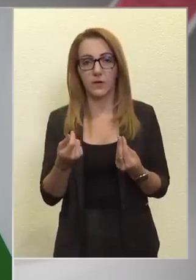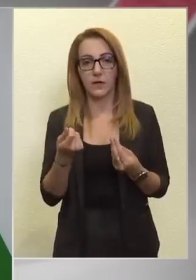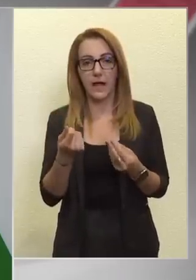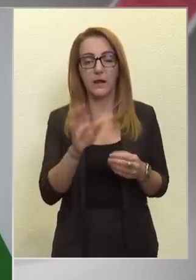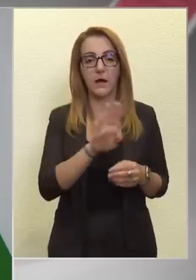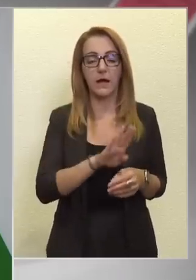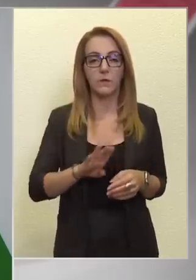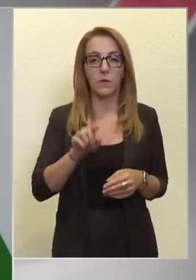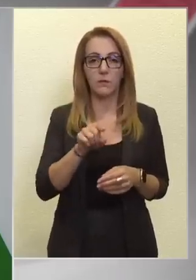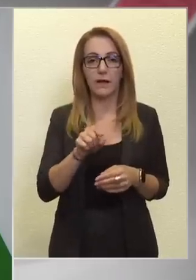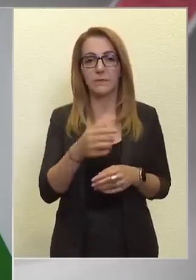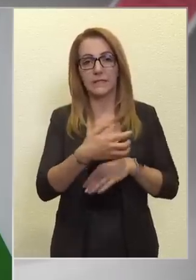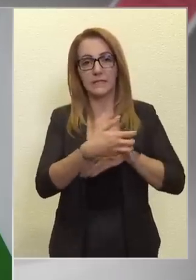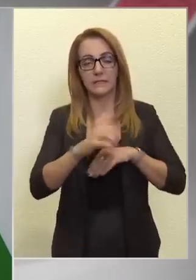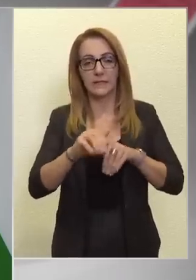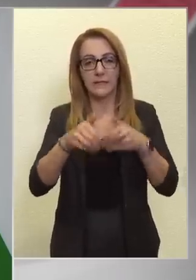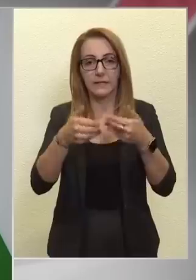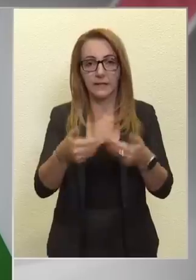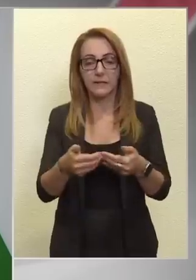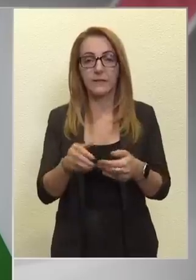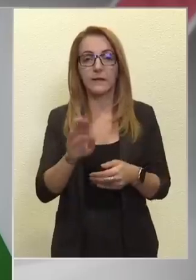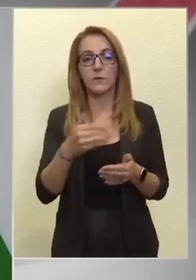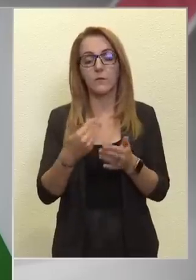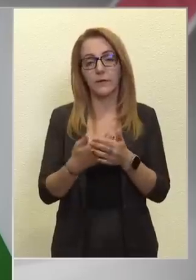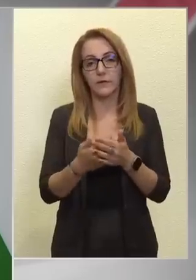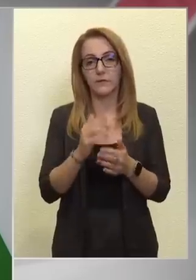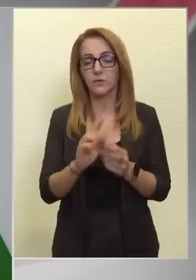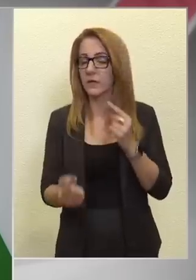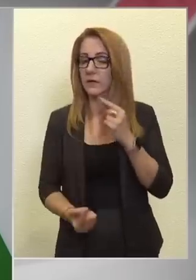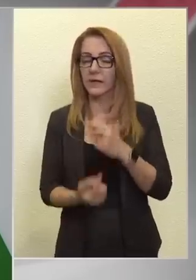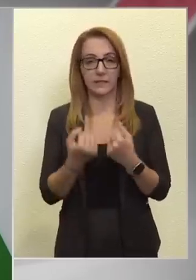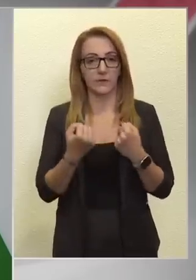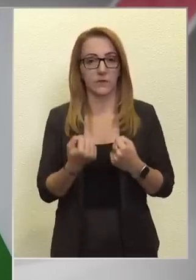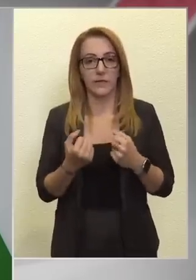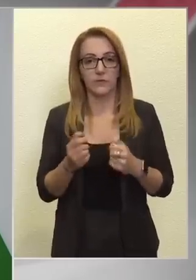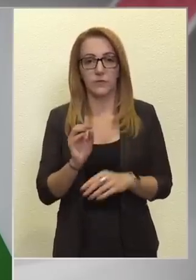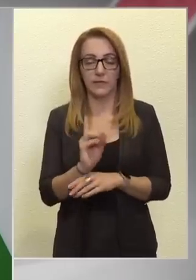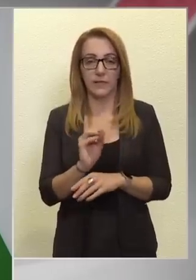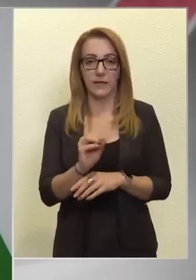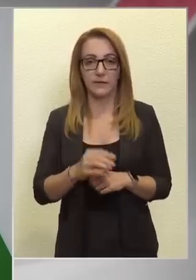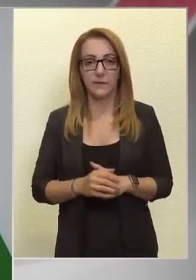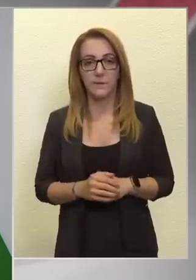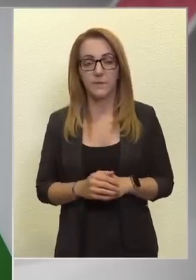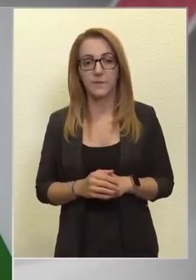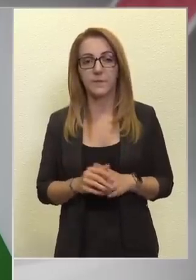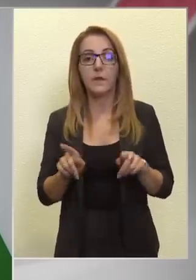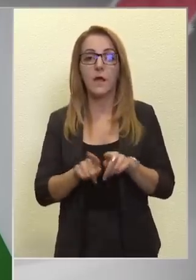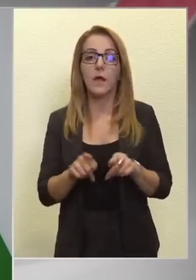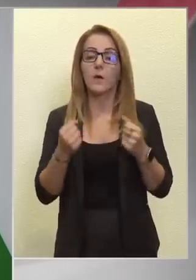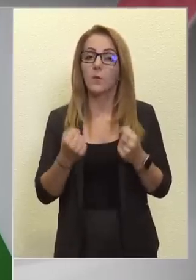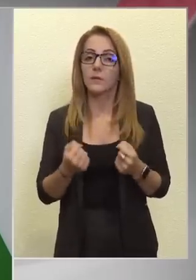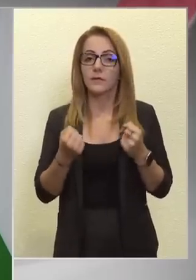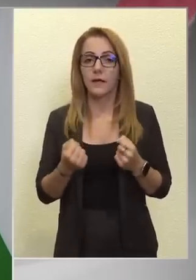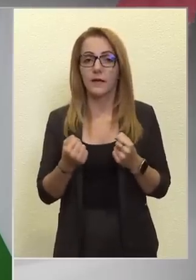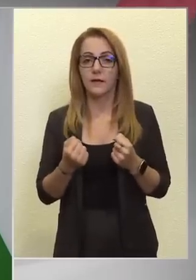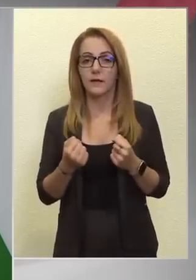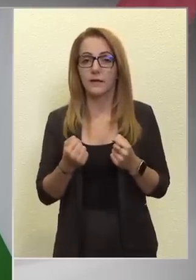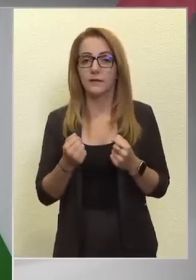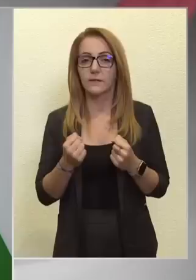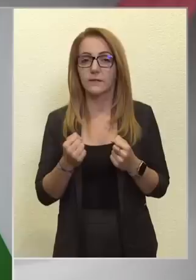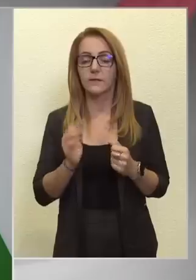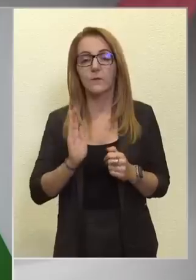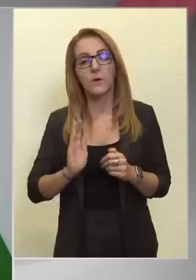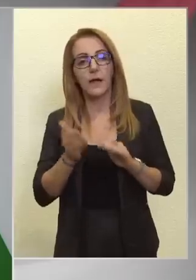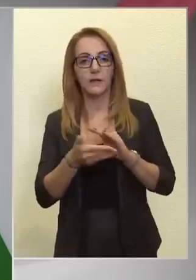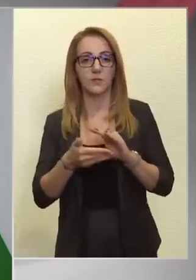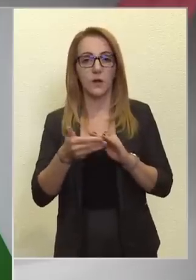Európát pedig elszegényítették, az európai gazdaságnak rendkívüli nehézségeket jelentenek. Tehát úgy nehéz murális alapokon állva